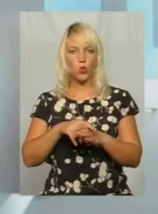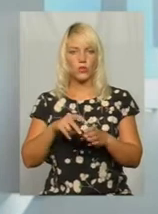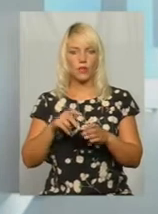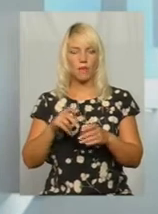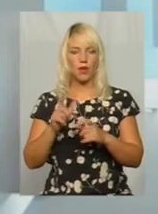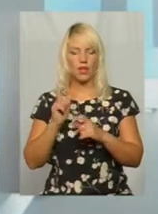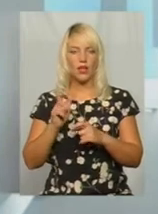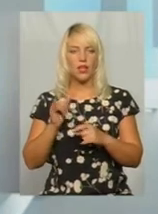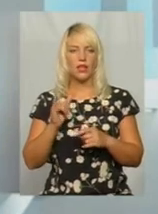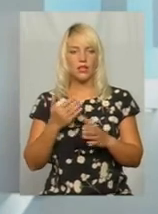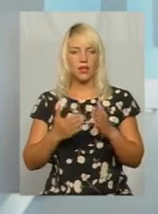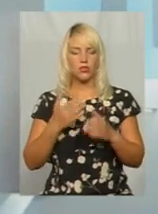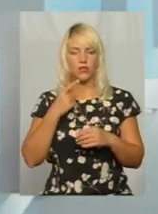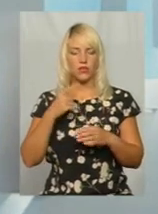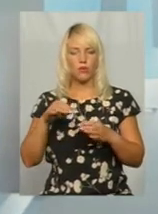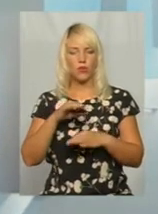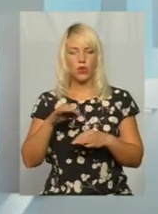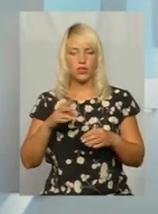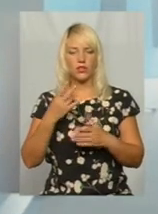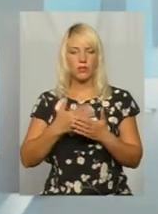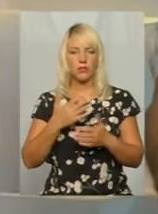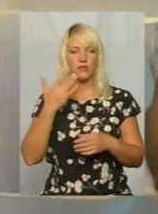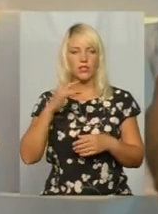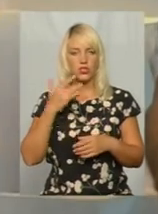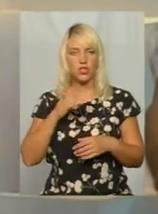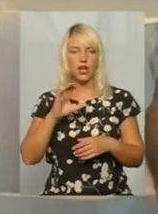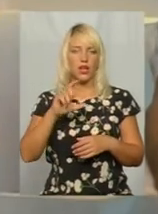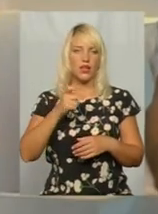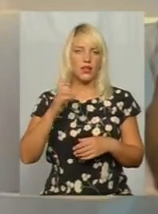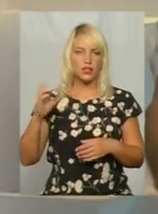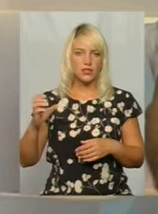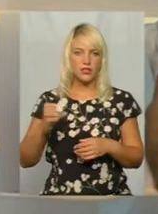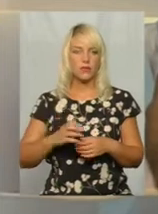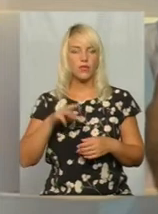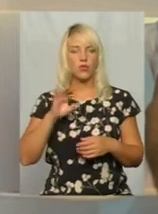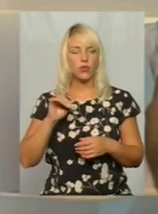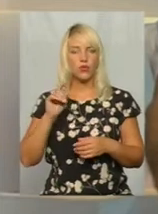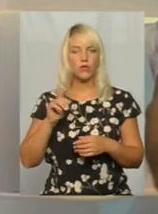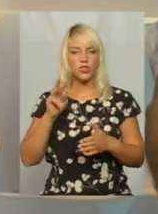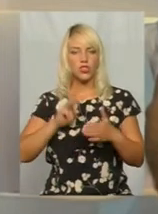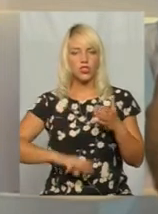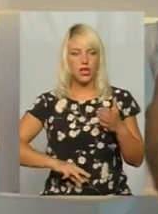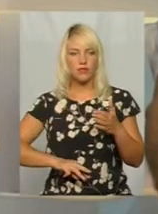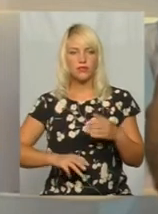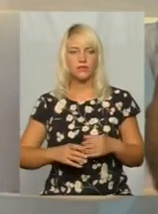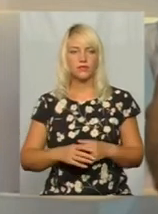практику там Канади, Сполучених Штатів, Європейського Союзу, то штрафи